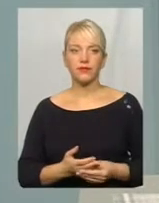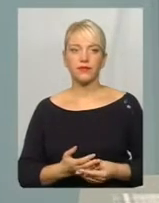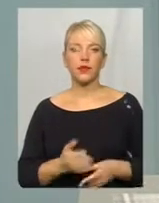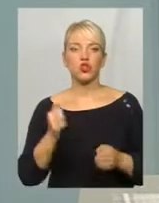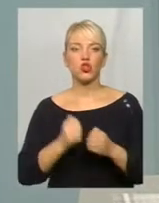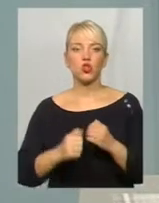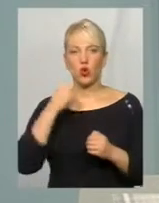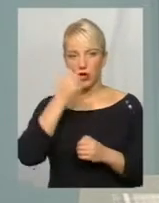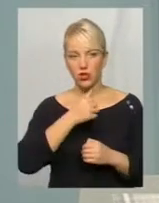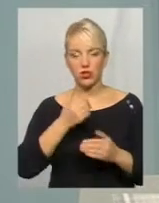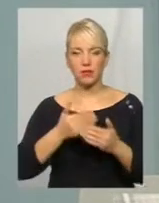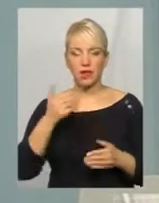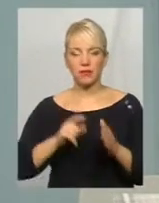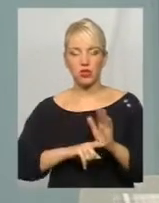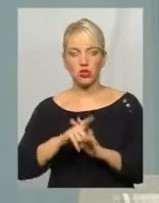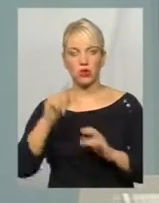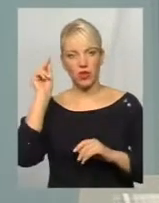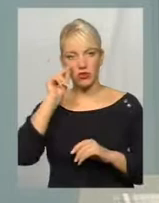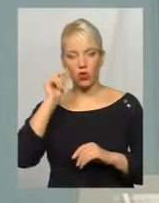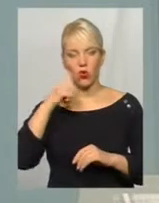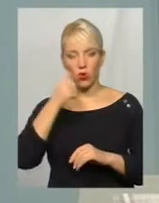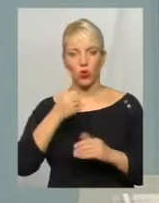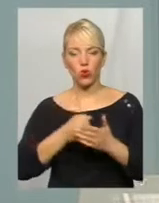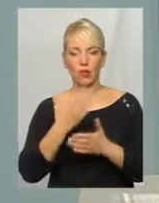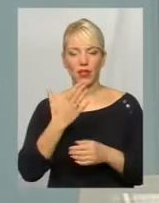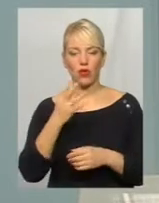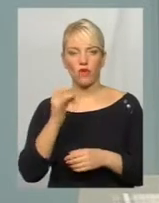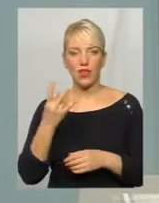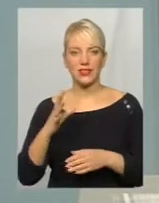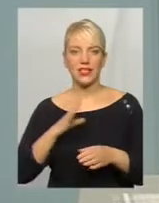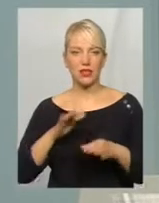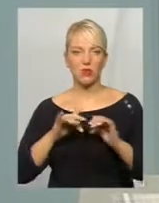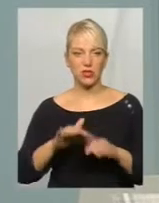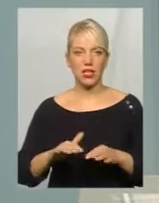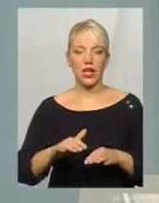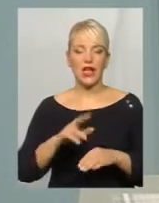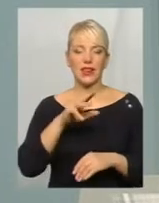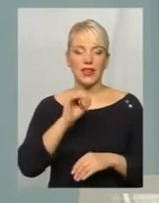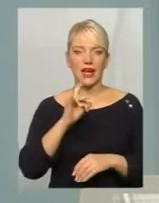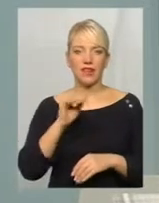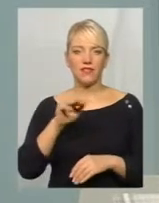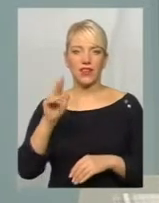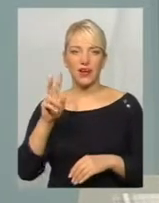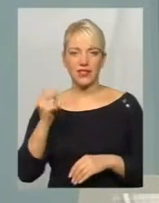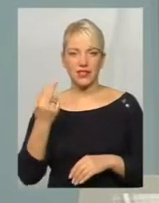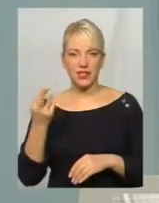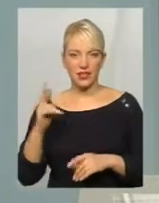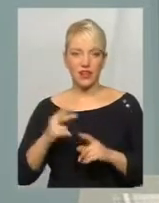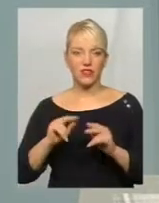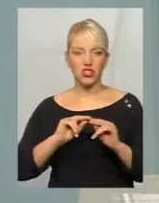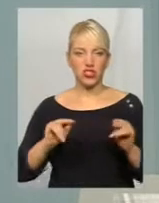Щорічно, перед початком навчального року, до 5 вересня, відбувається процедура тарифікації вчителя, тобто навантаження вчителя.